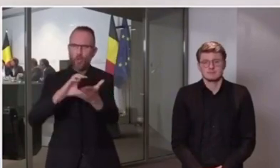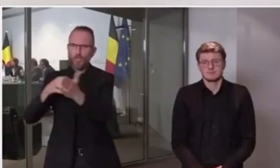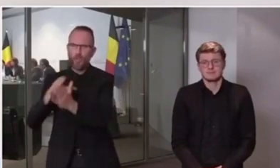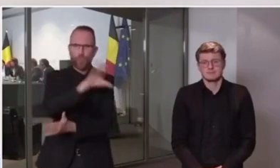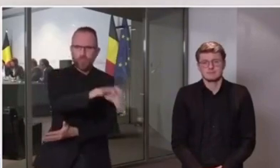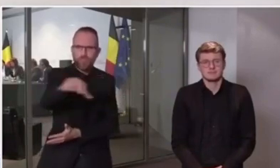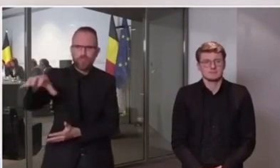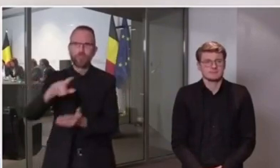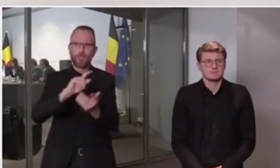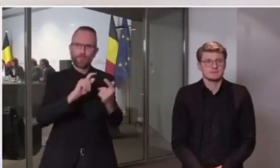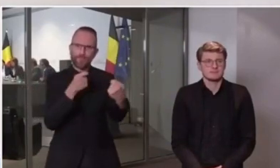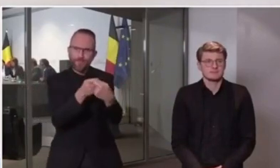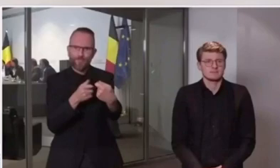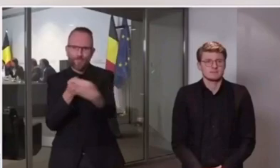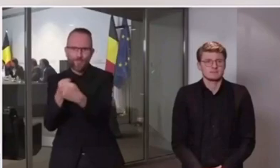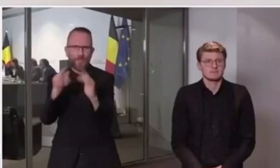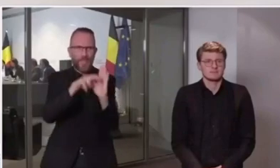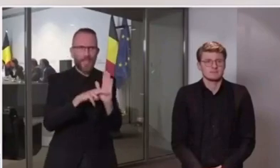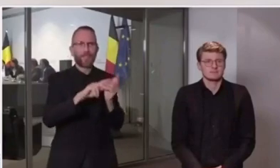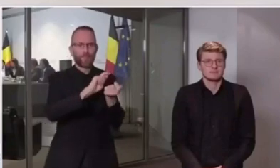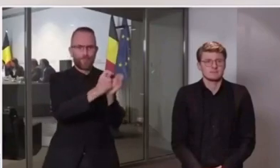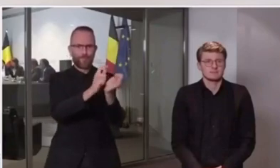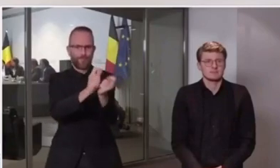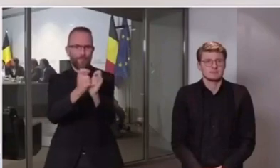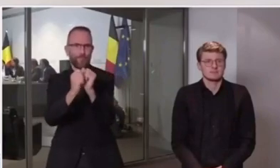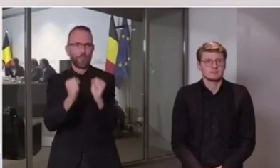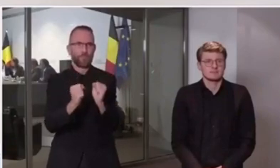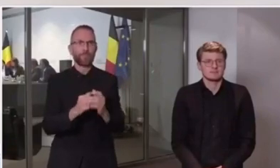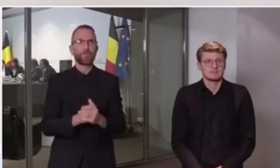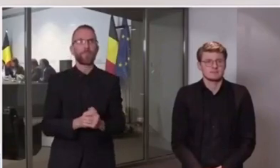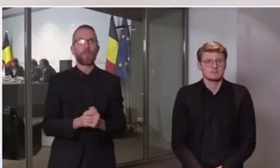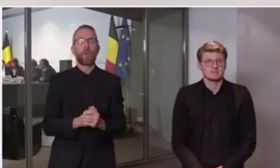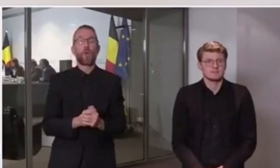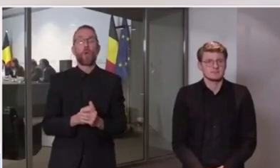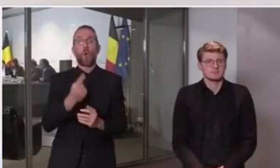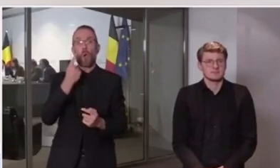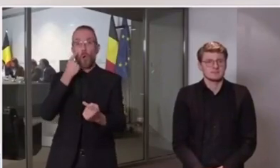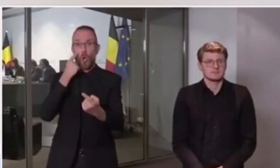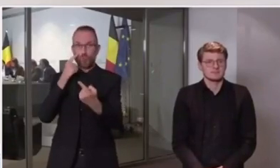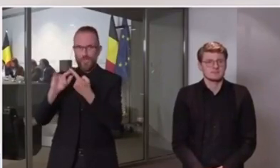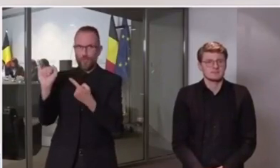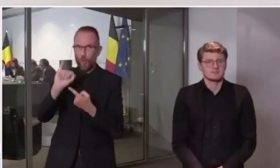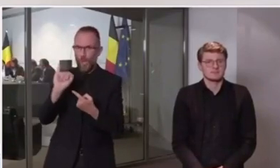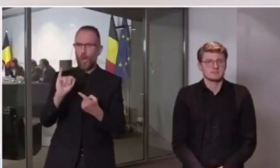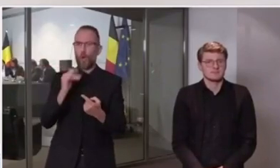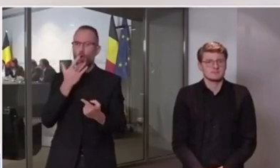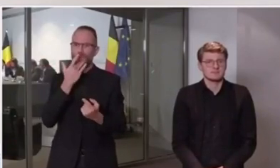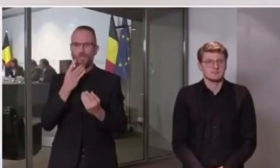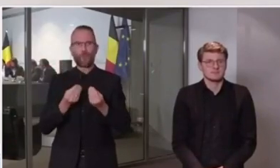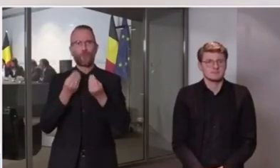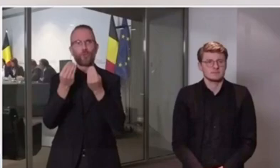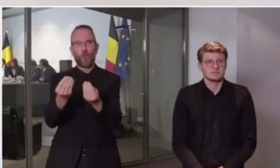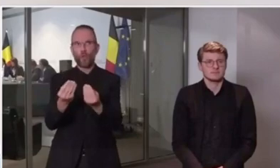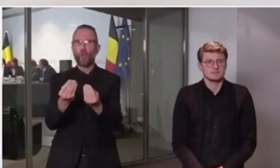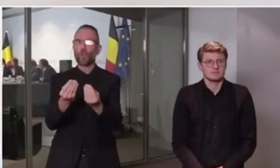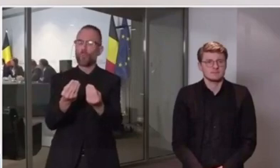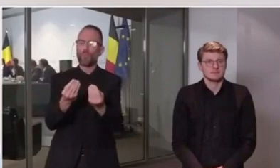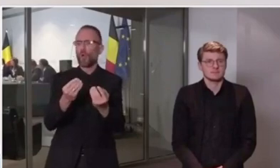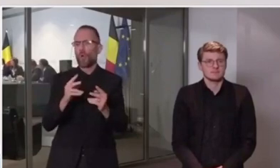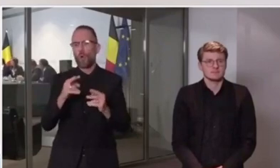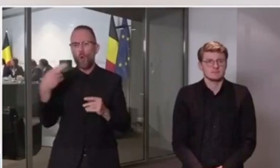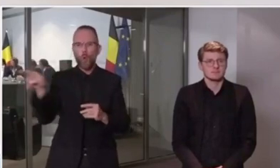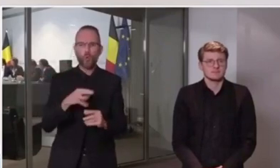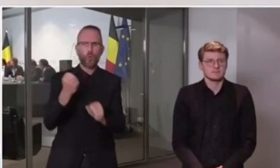plus rapidement possible une activité normale tout en garantissant les conditions adéquates de travail de leurs employés et qui devront être